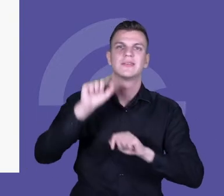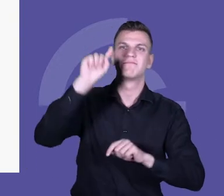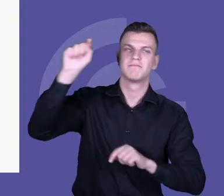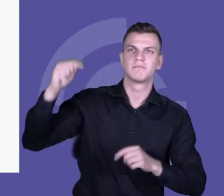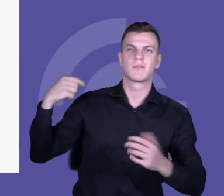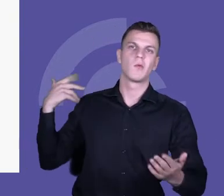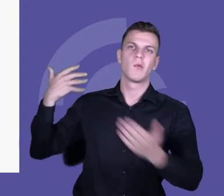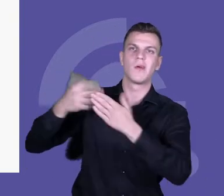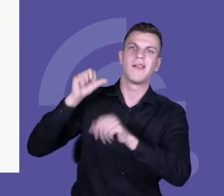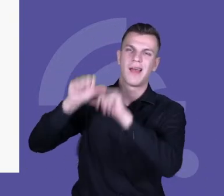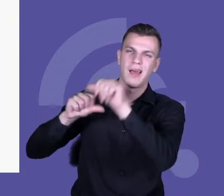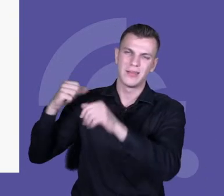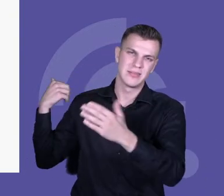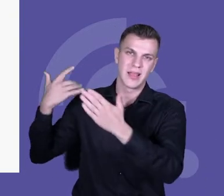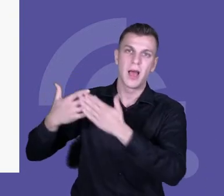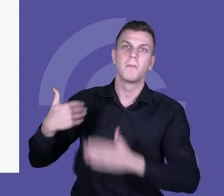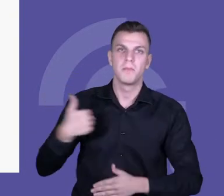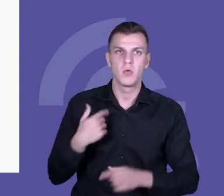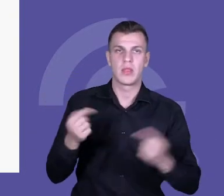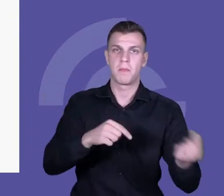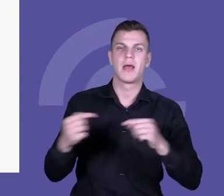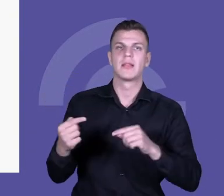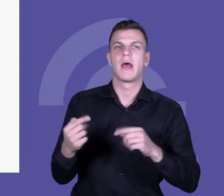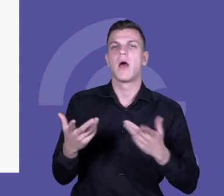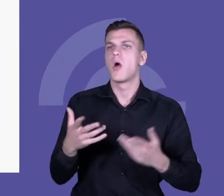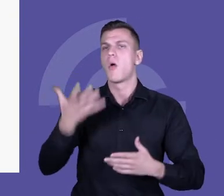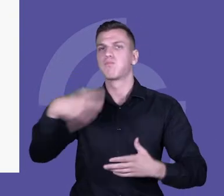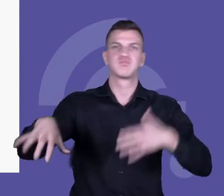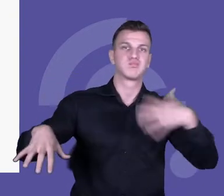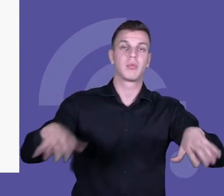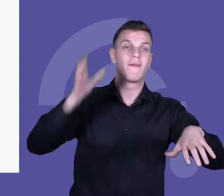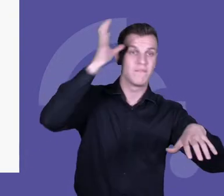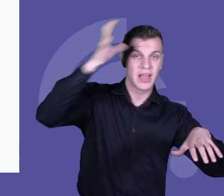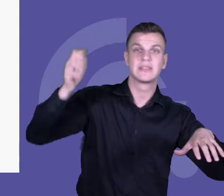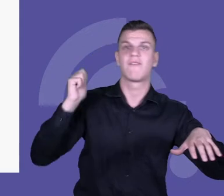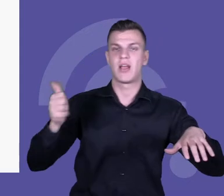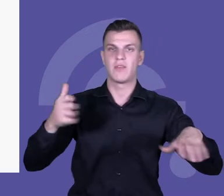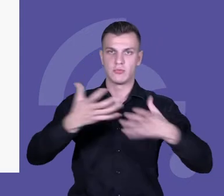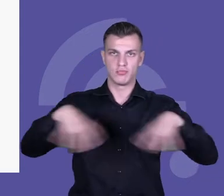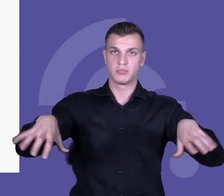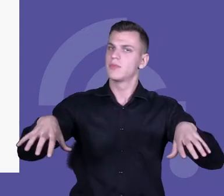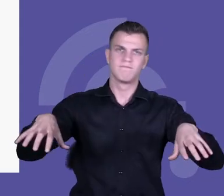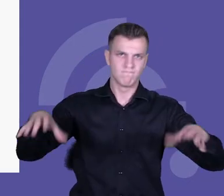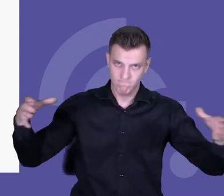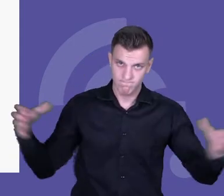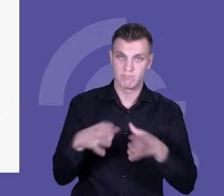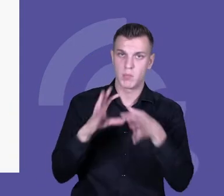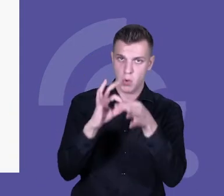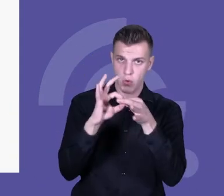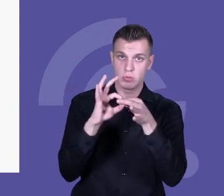ostatnich latach. Chcielibyśmy od niej odejść. I teraz, czy my już wszystko wiemy o tym, jak rozwijać te kompetencje? Odpowiedź niestety jest